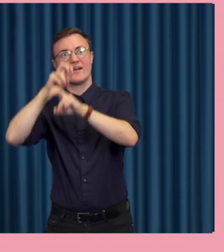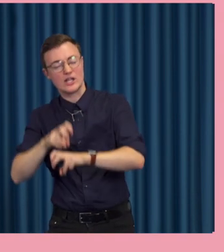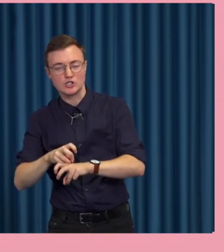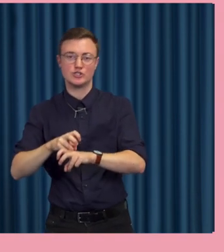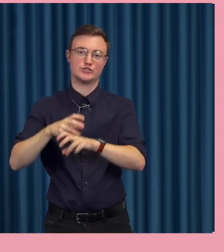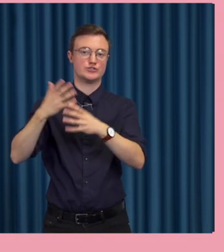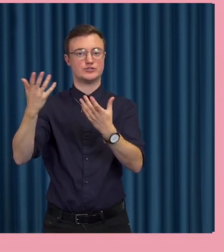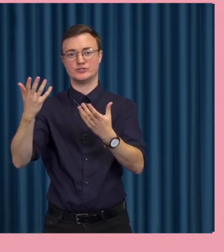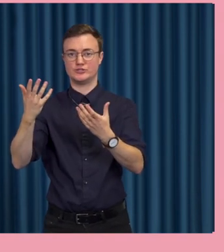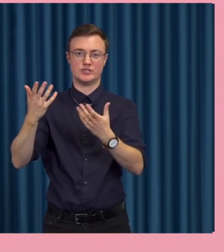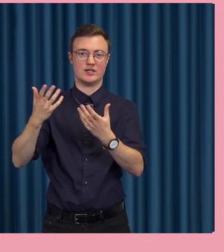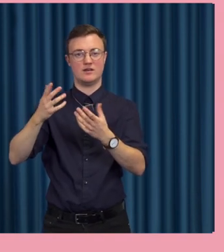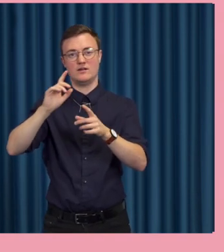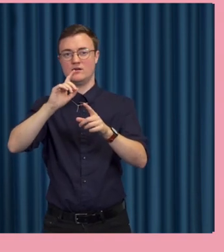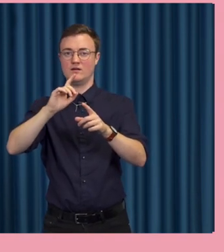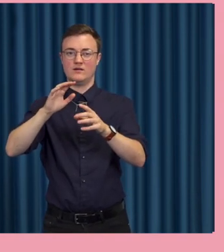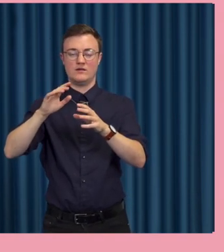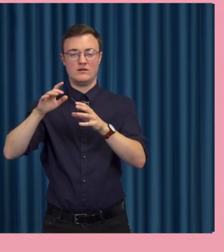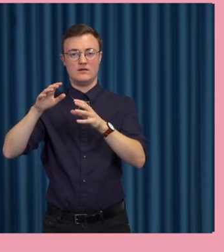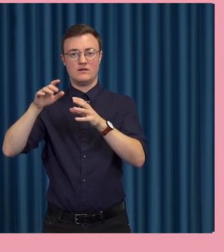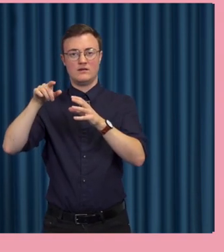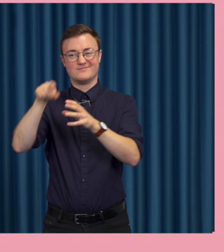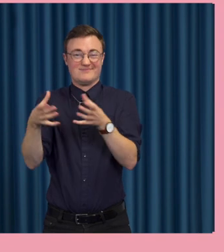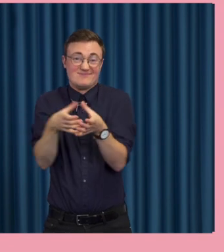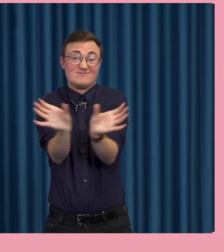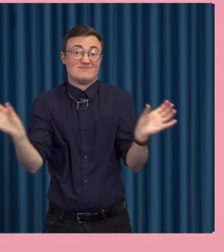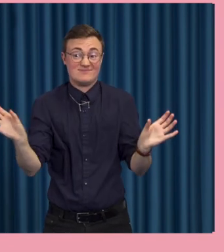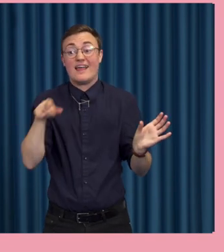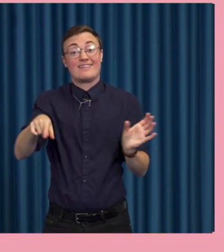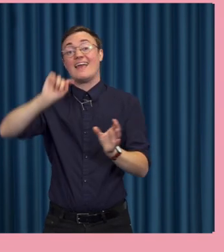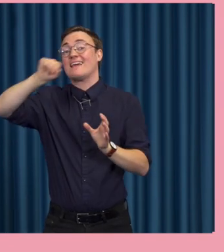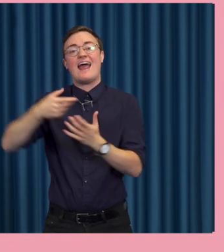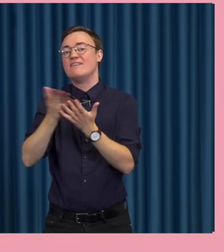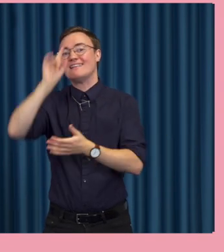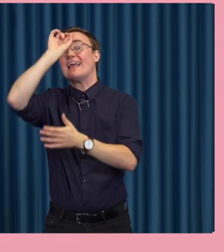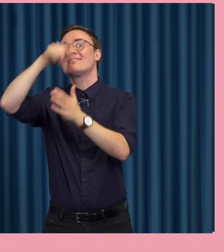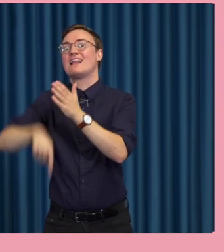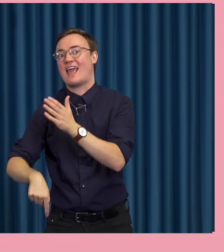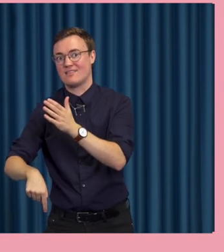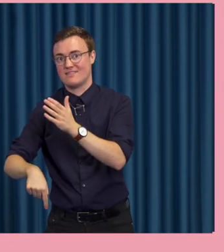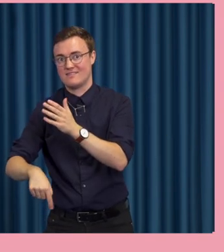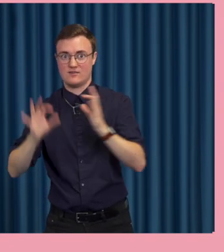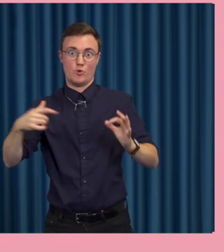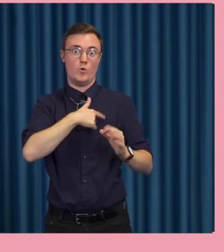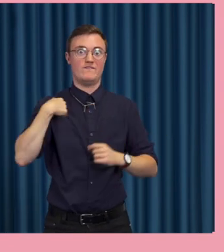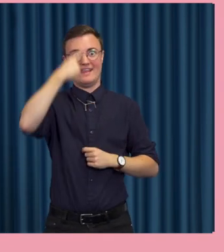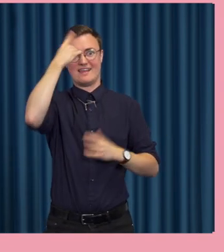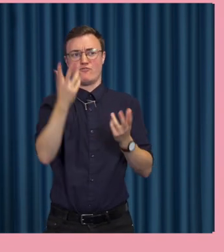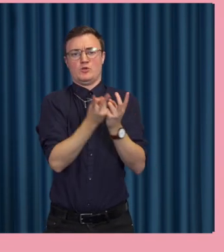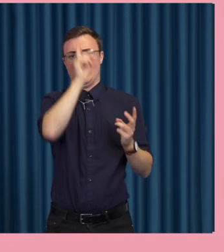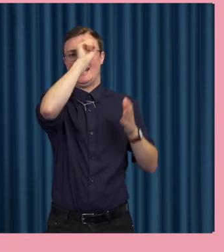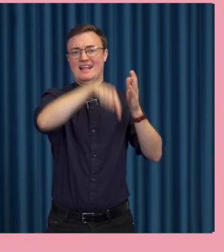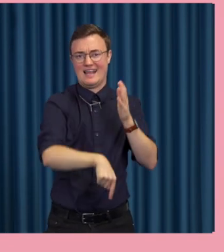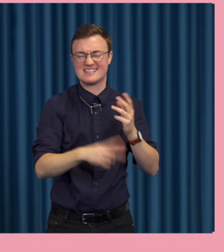landa i bildigenkänning med god precision och så. Det kanske inte nödvändigtvis kräver intelligens i det som vi traditionellt sett tänker intelligens.